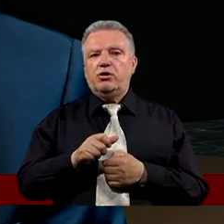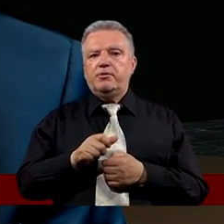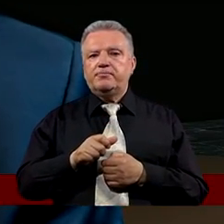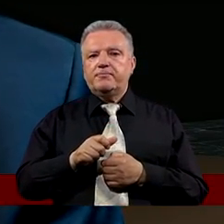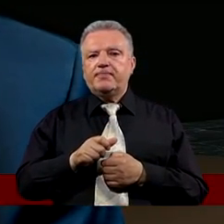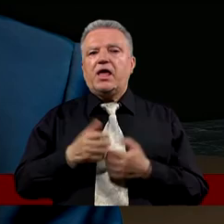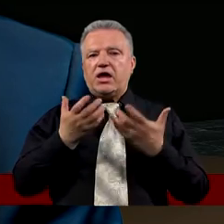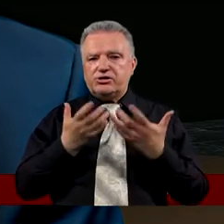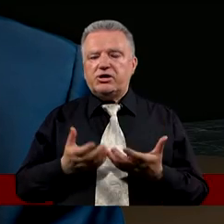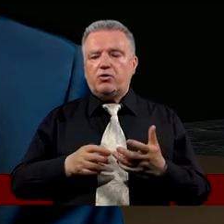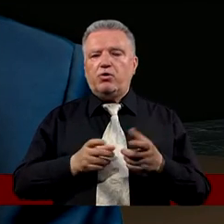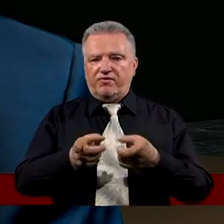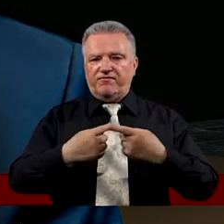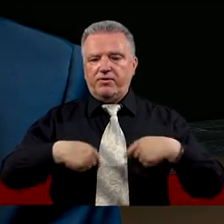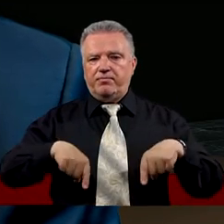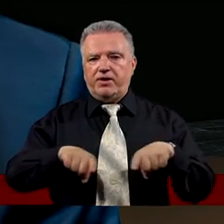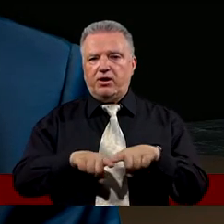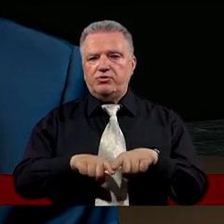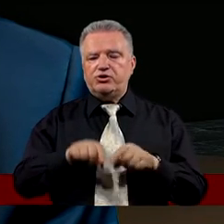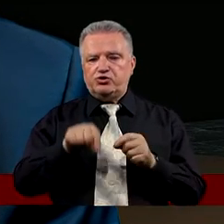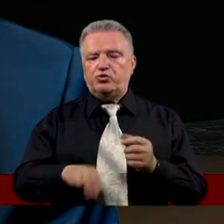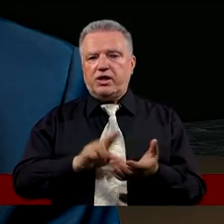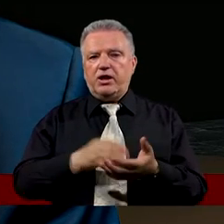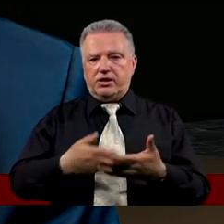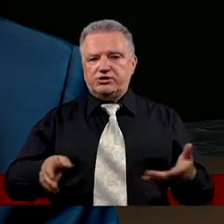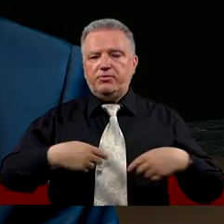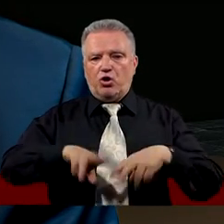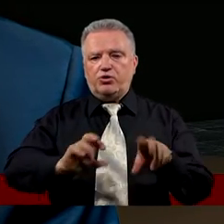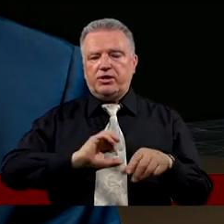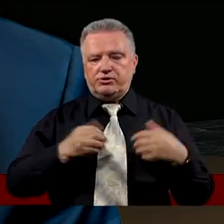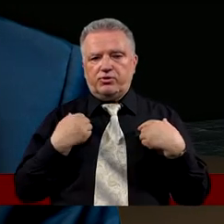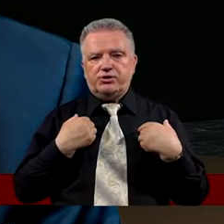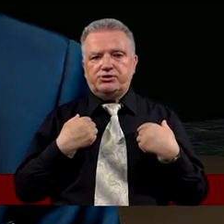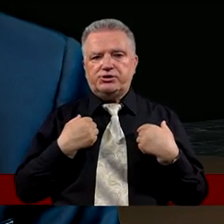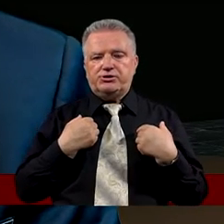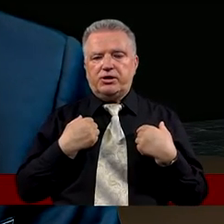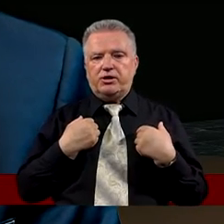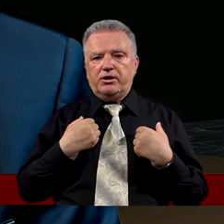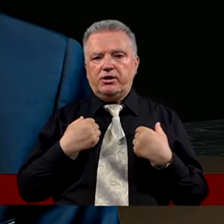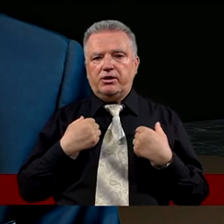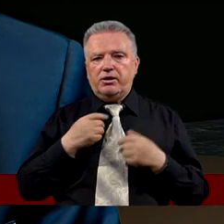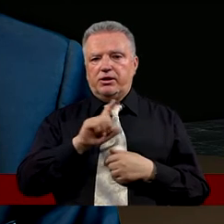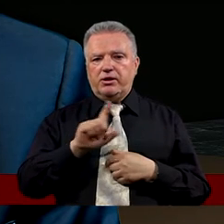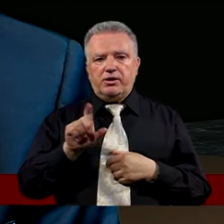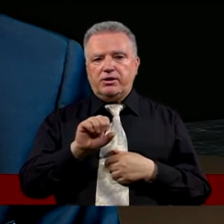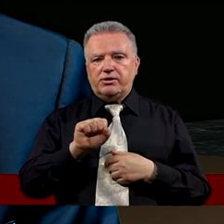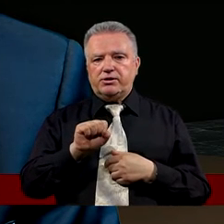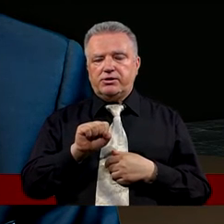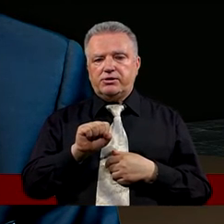co tutaj przyszedł na ziemię Czyli oddać Oddać swoje życie Za